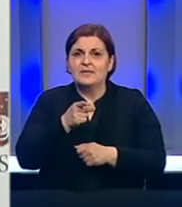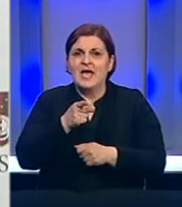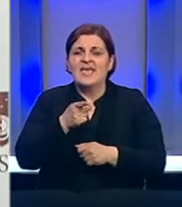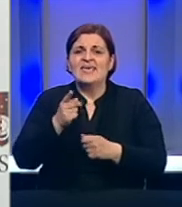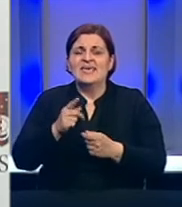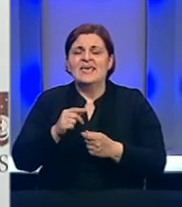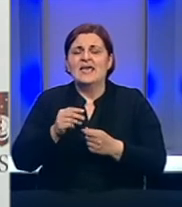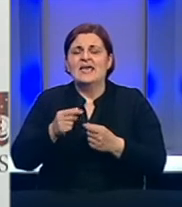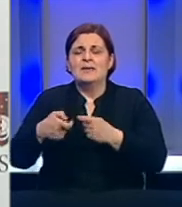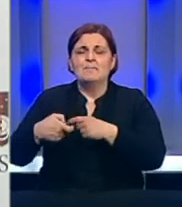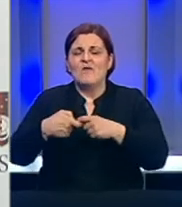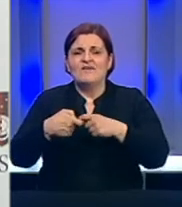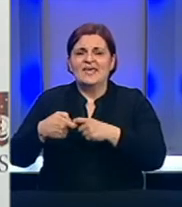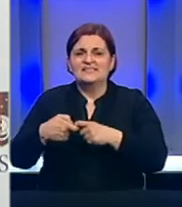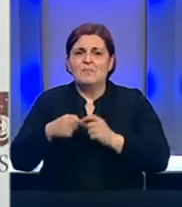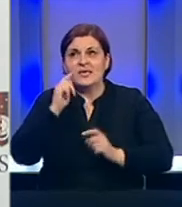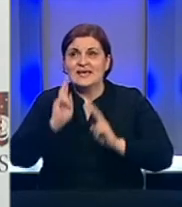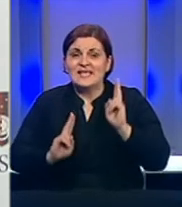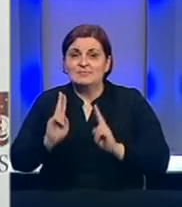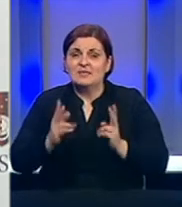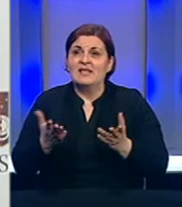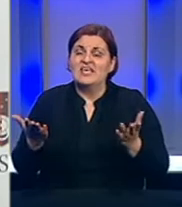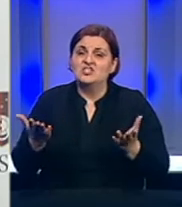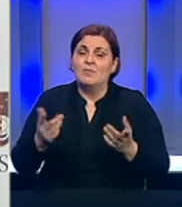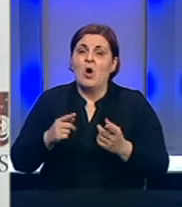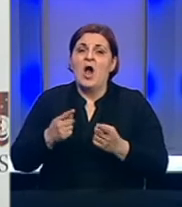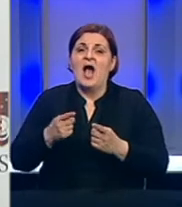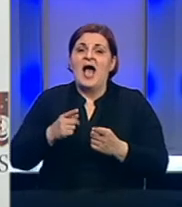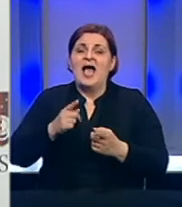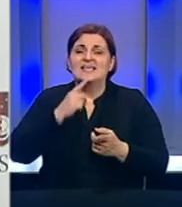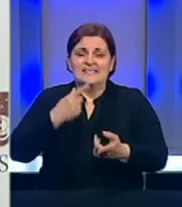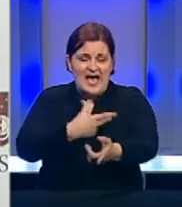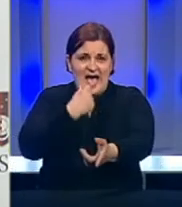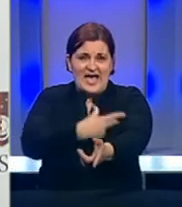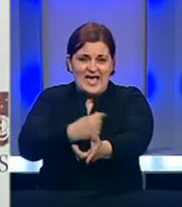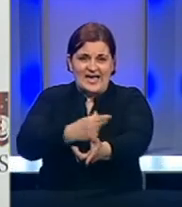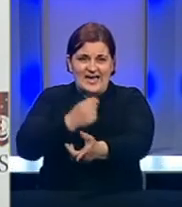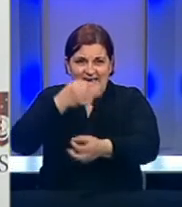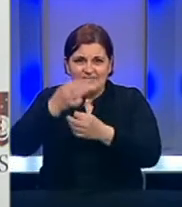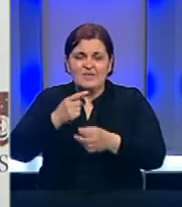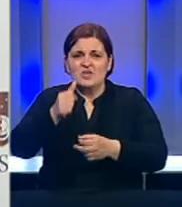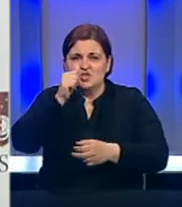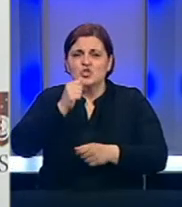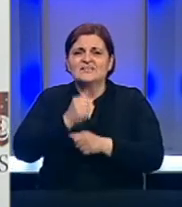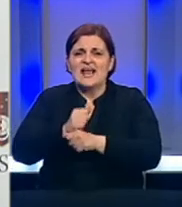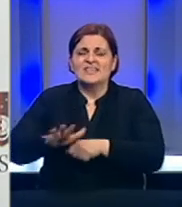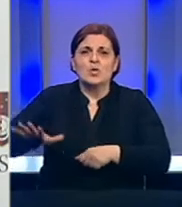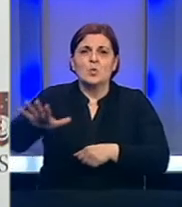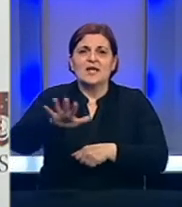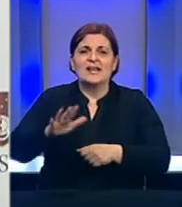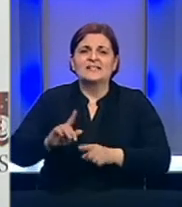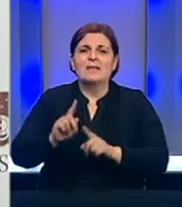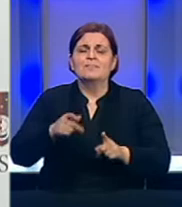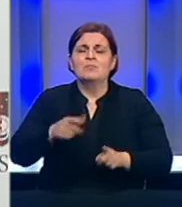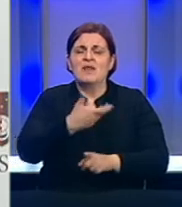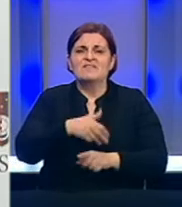kombinaciji, kažem, razmatramo i ićemo u kombinaciji sa serološkim testiranjima što se dešava i u susjednim zemljama. Dakle, Republika